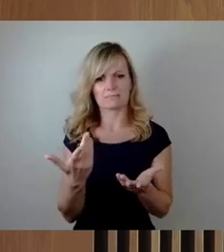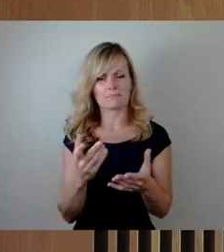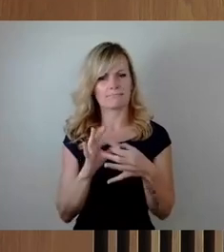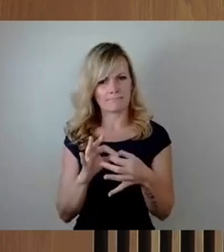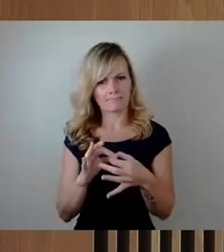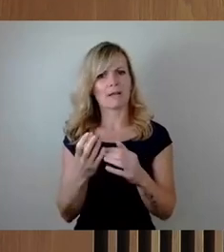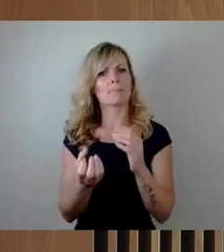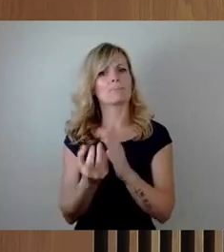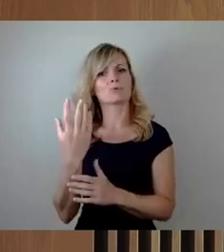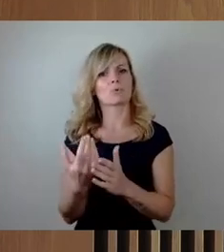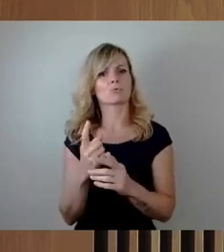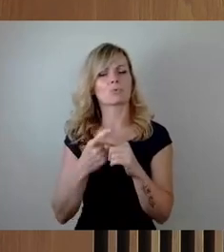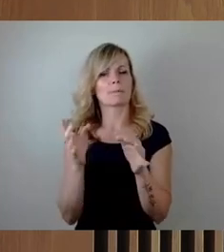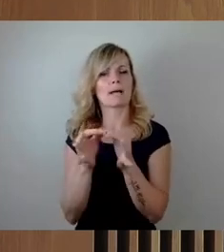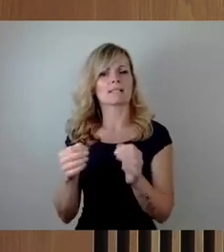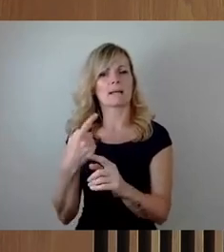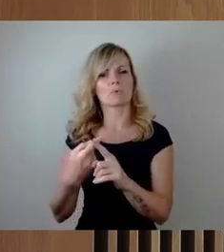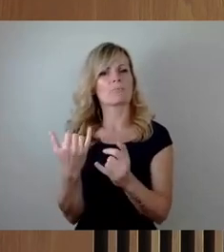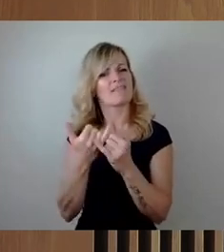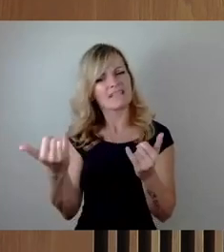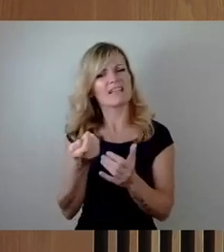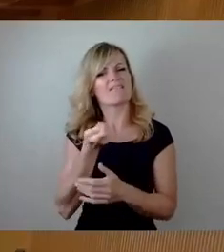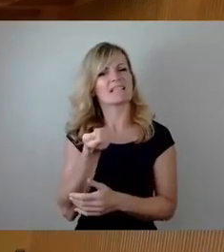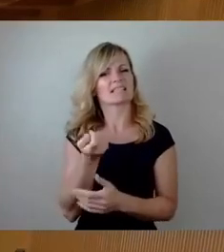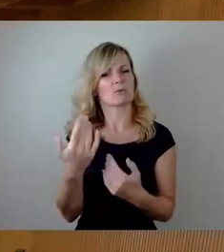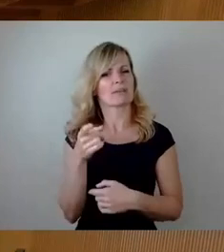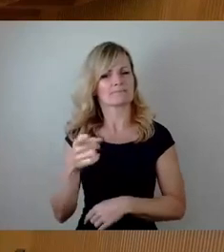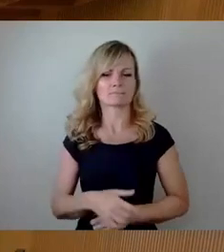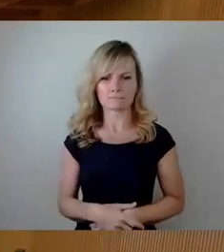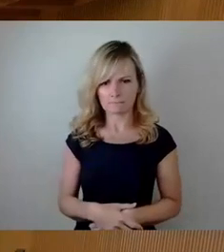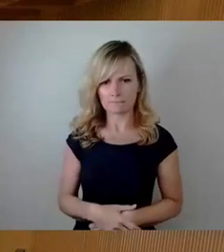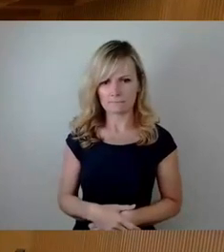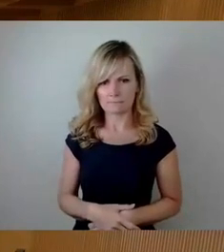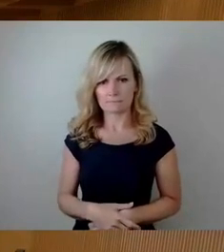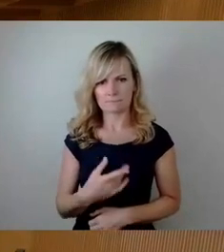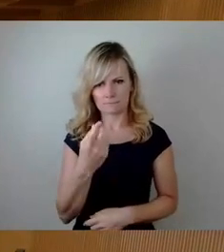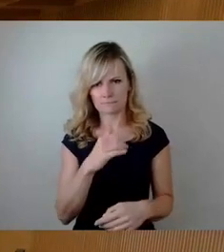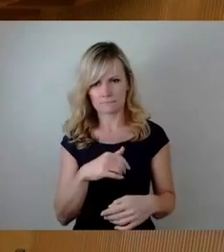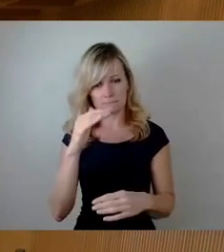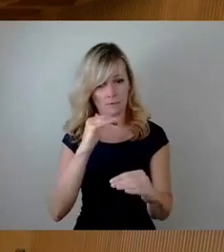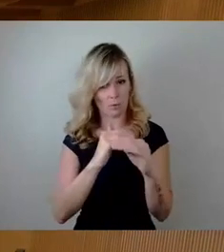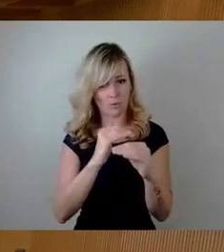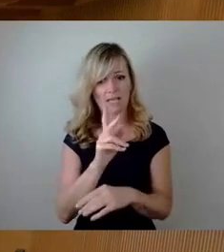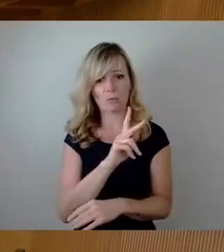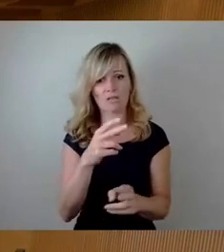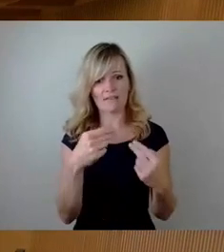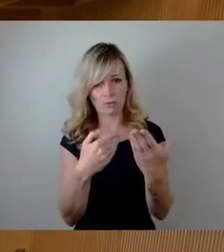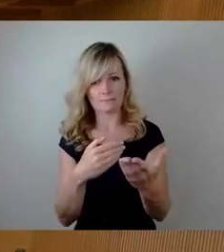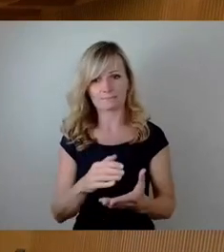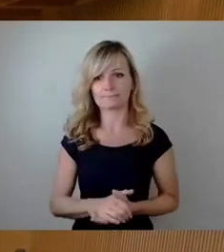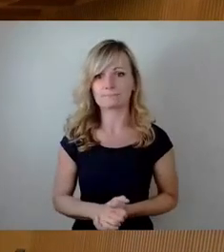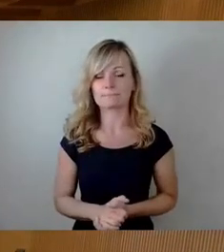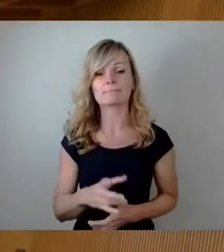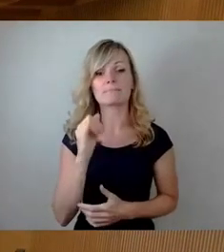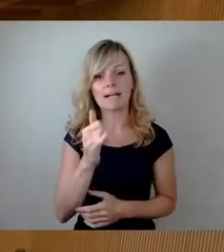Maßnahmennummer sie jeweils finanziert wurden? Die Beantwortung übernimmt der Kollege Kühn. Ja, sehr geehrter Herr Latzynski, mit Blick